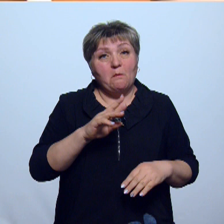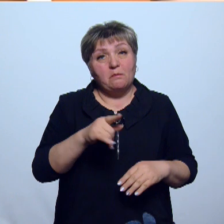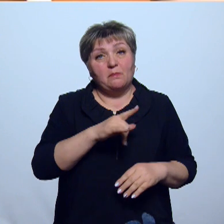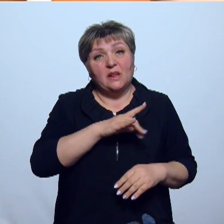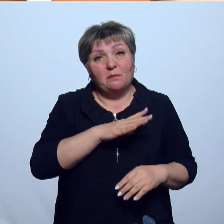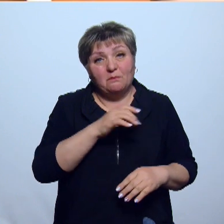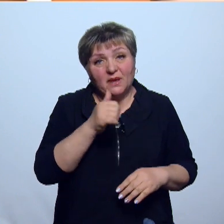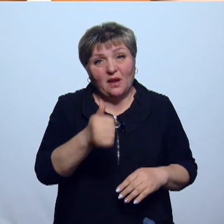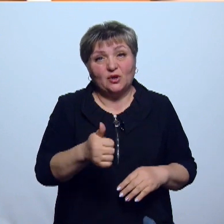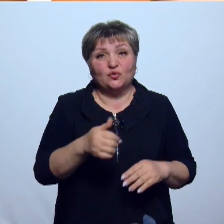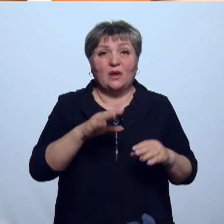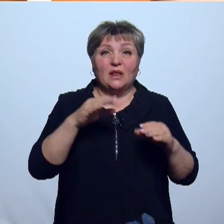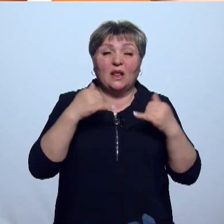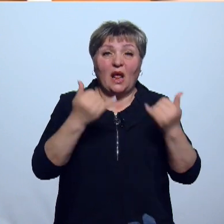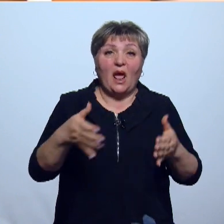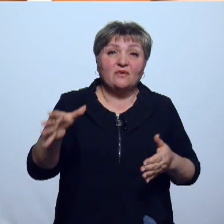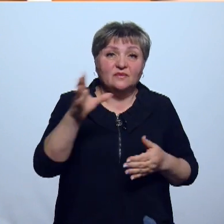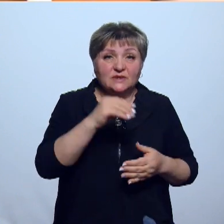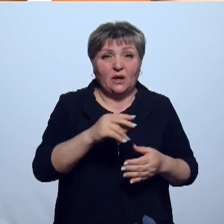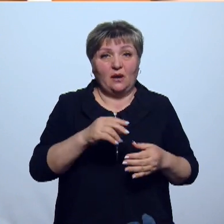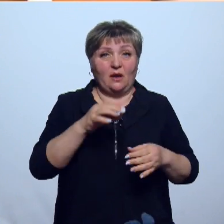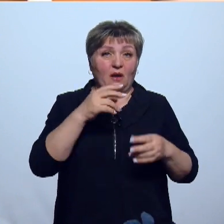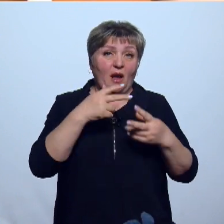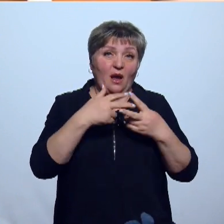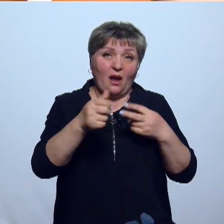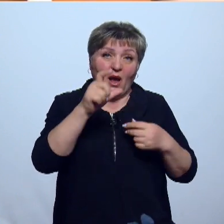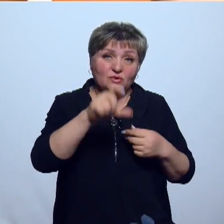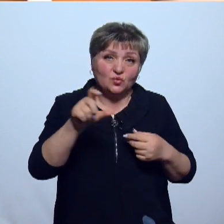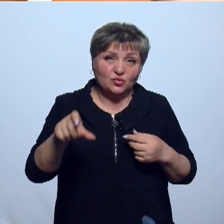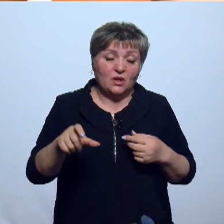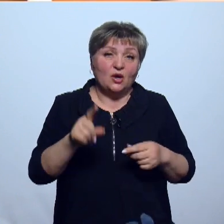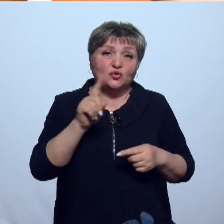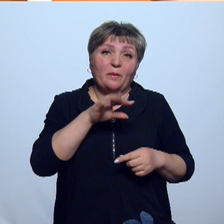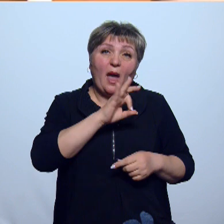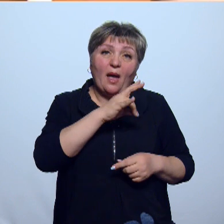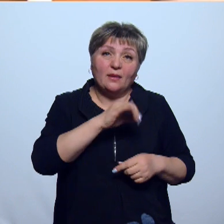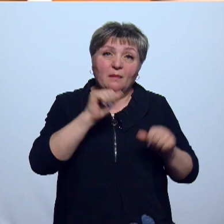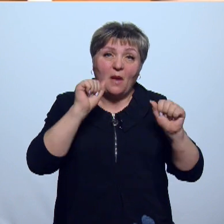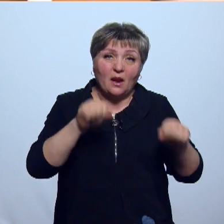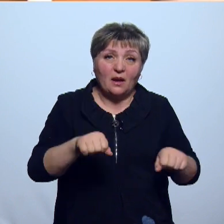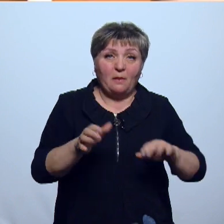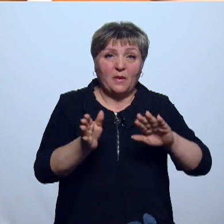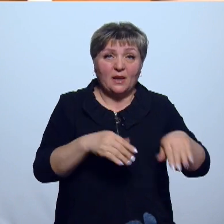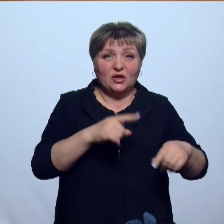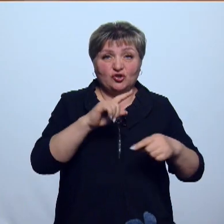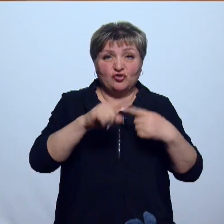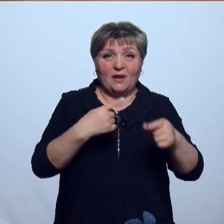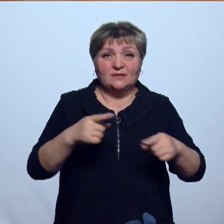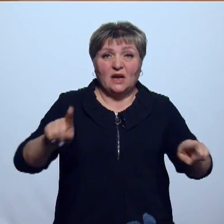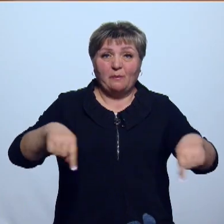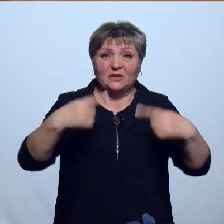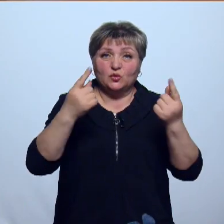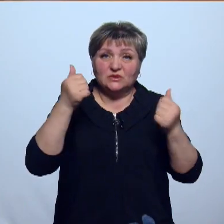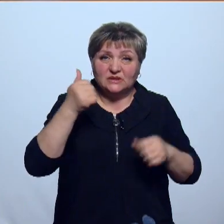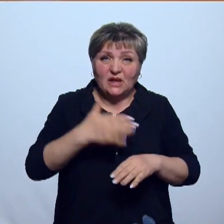если бы были возможности для всех осужденных, чтобы они смогли пройти через такой реабилитационный центр. Я уверен, что